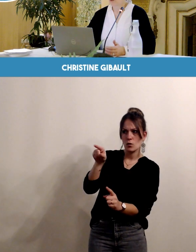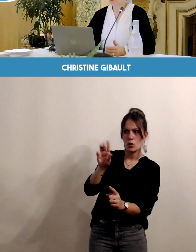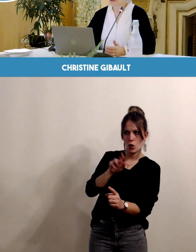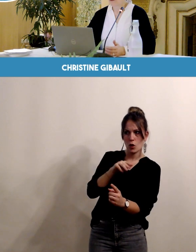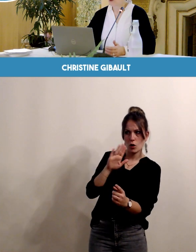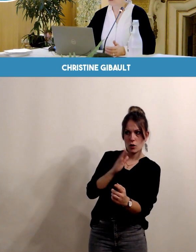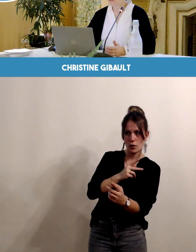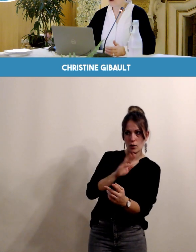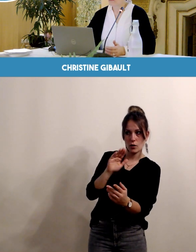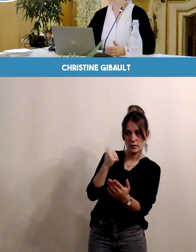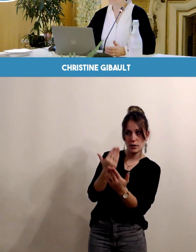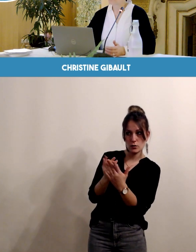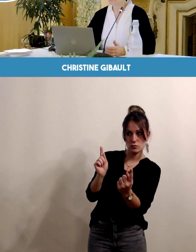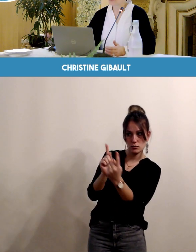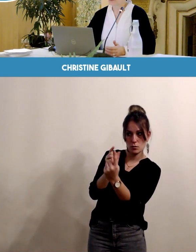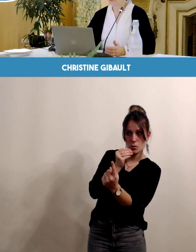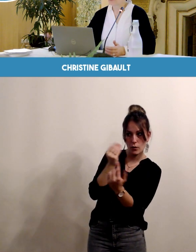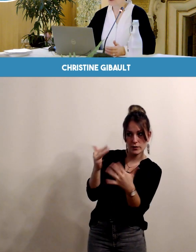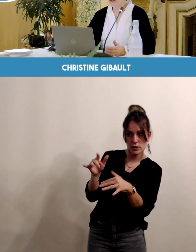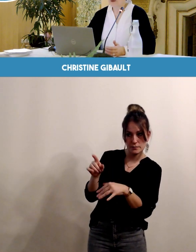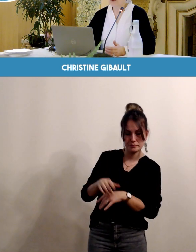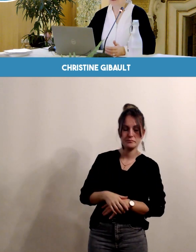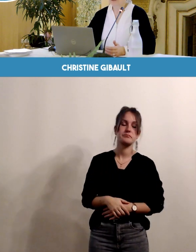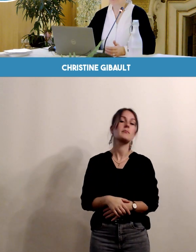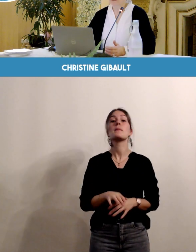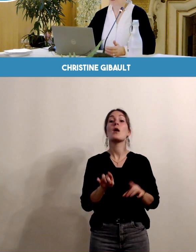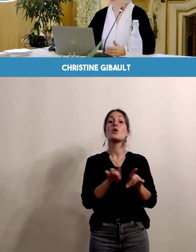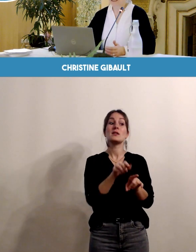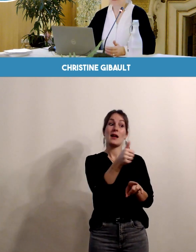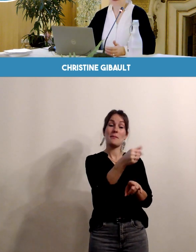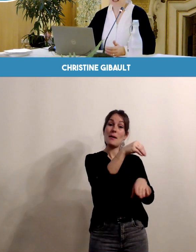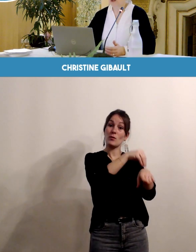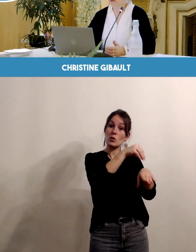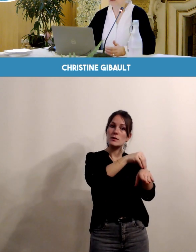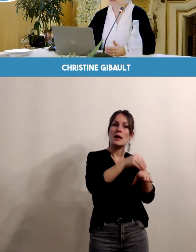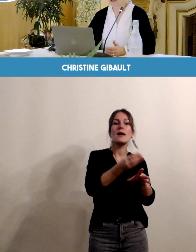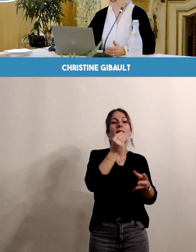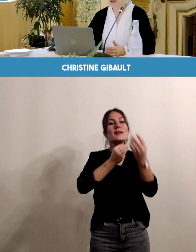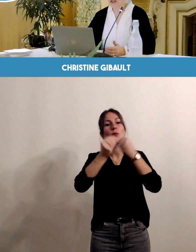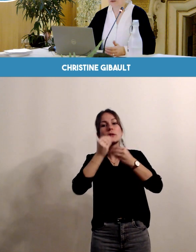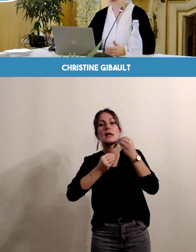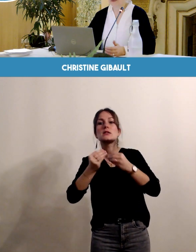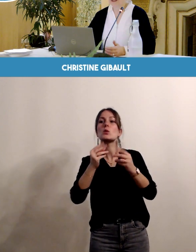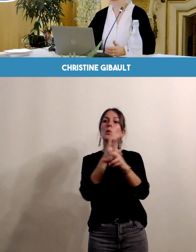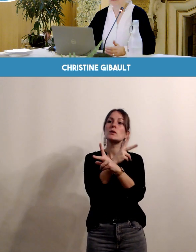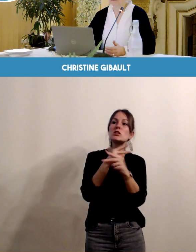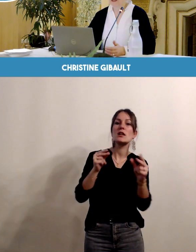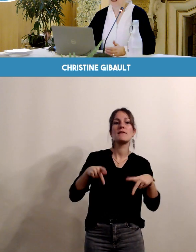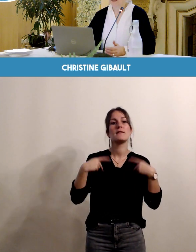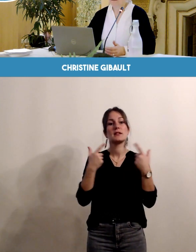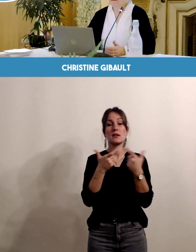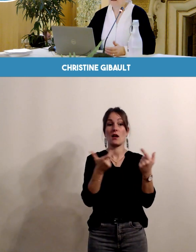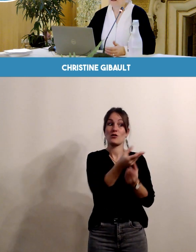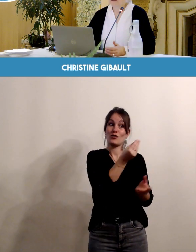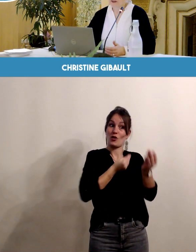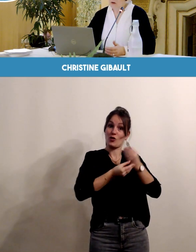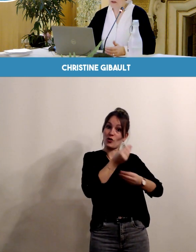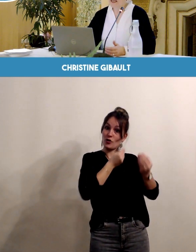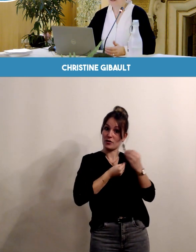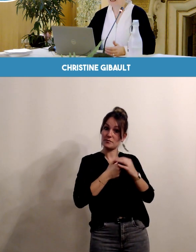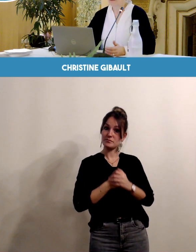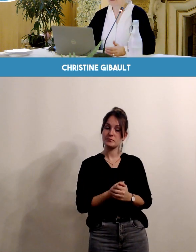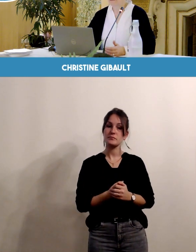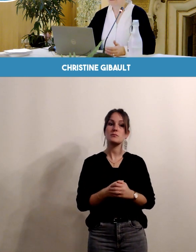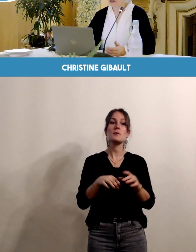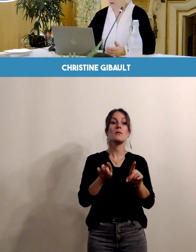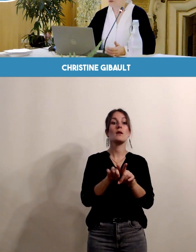Assurer un rôle de prévention en vous donnant notamment des conseils sur l'alimentation et l'hygiène de vie. Faire